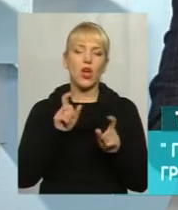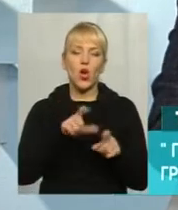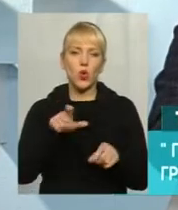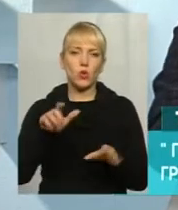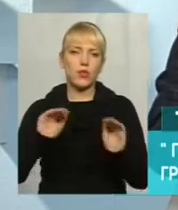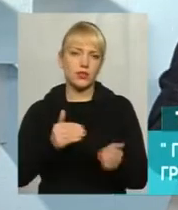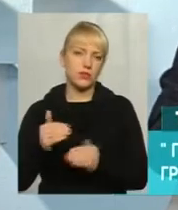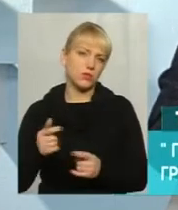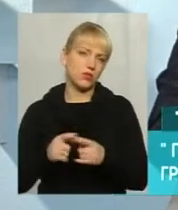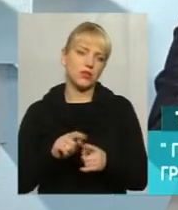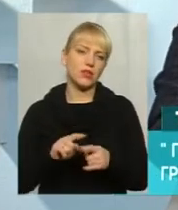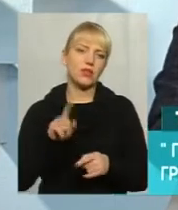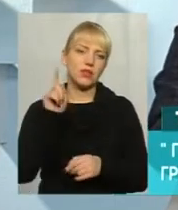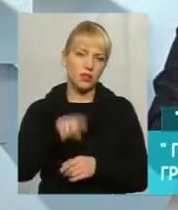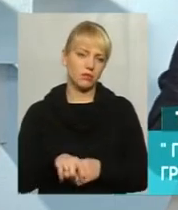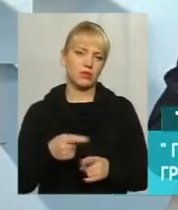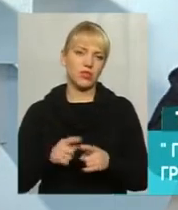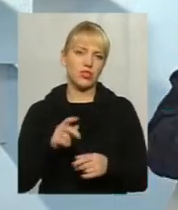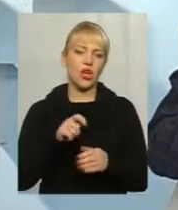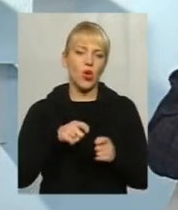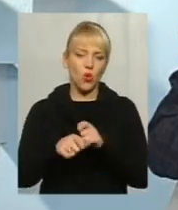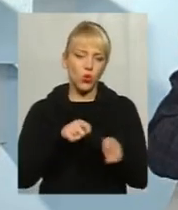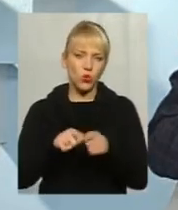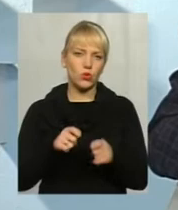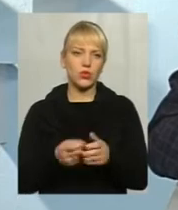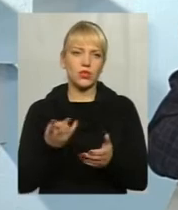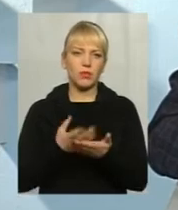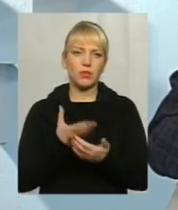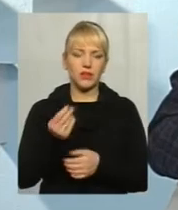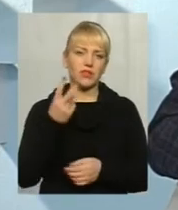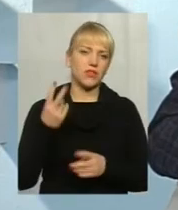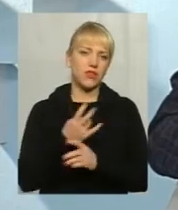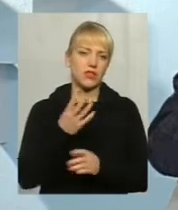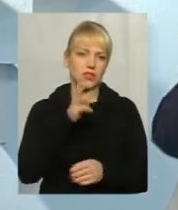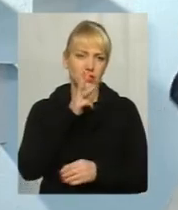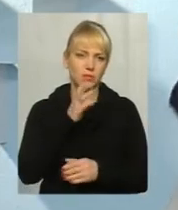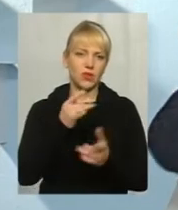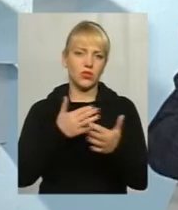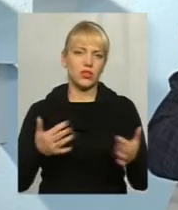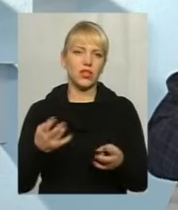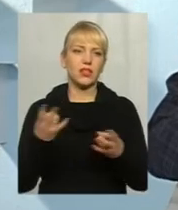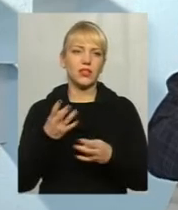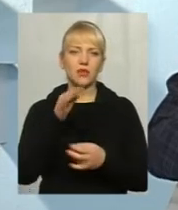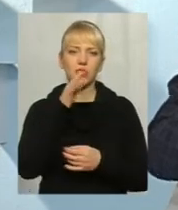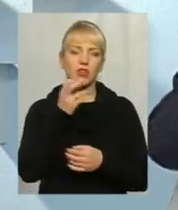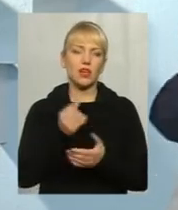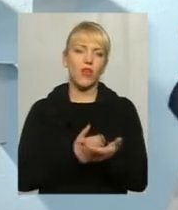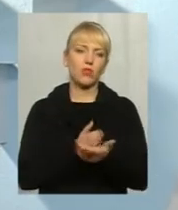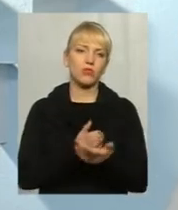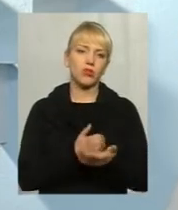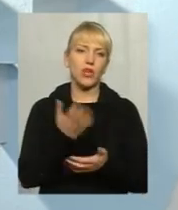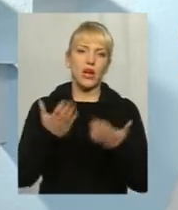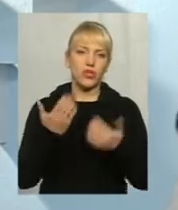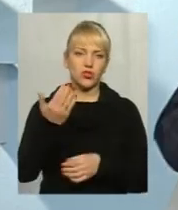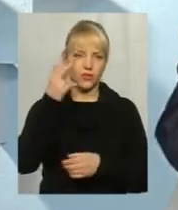Тим більше водієві і кондуктори платити у вихідні підвищену заробітну плату і так далі. І треба колись мати час на обслуговування. А якщо ви